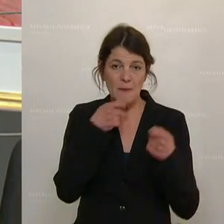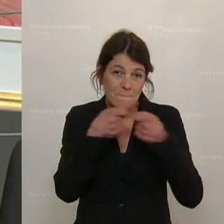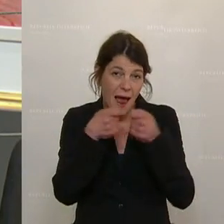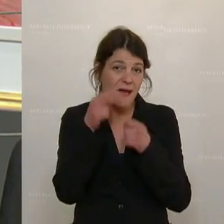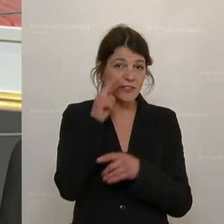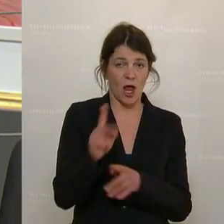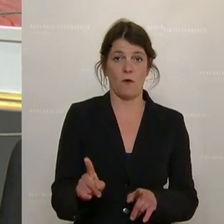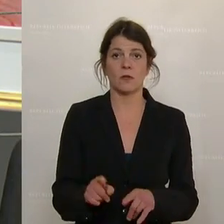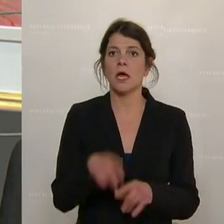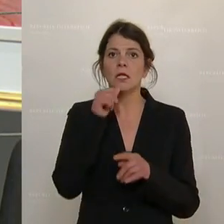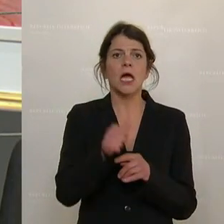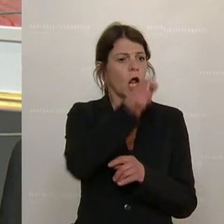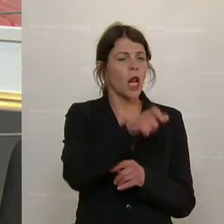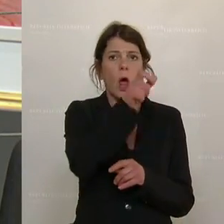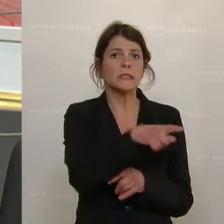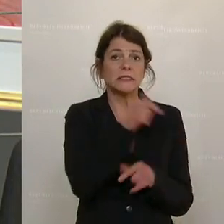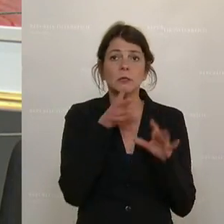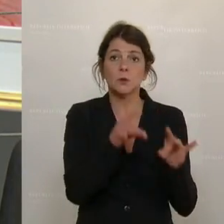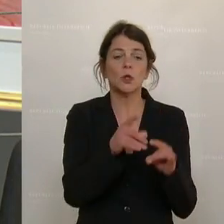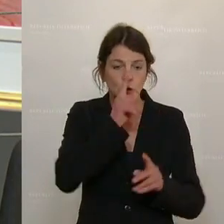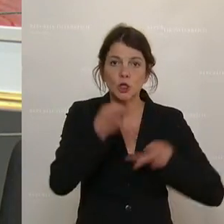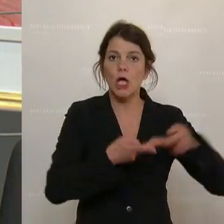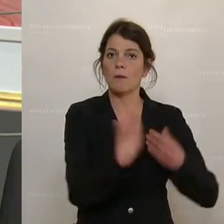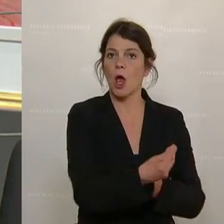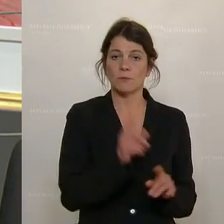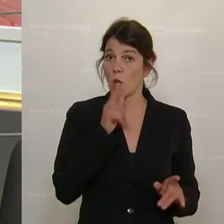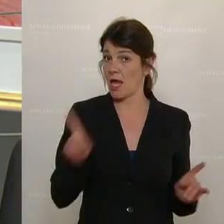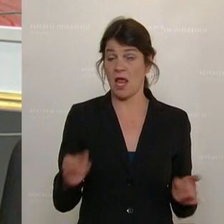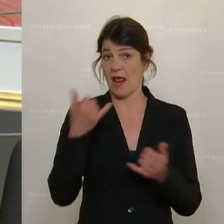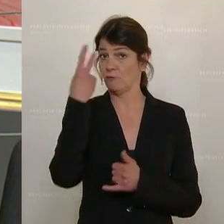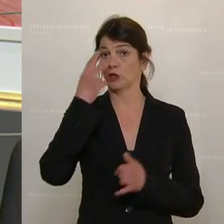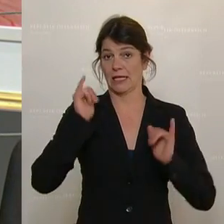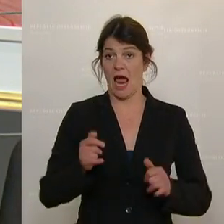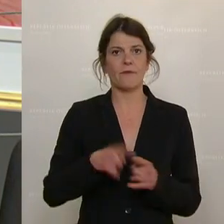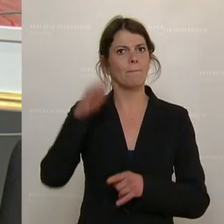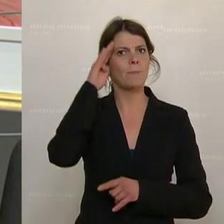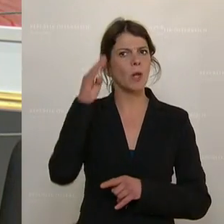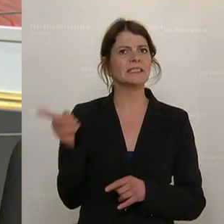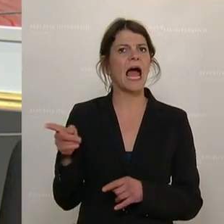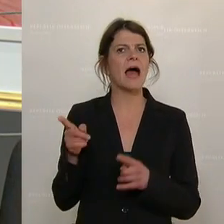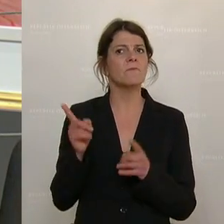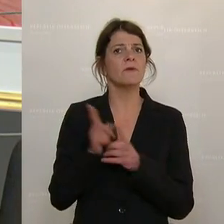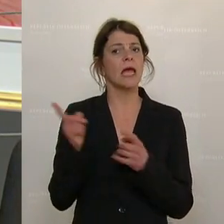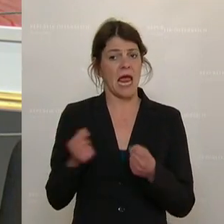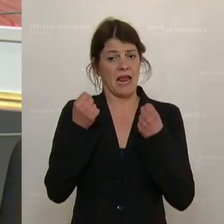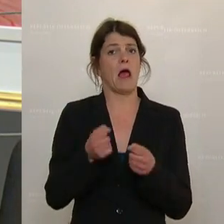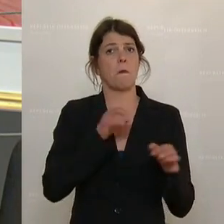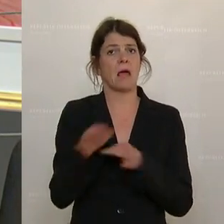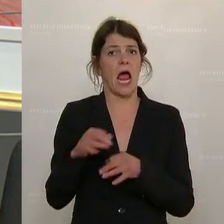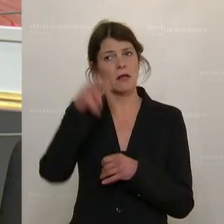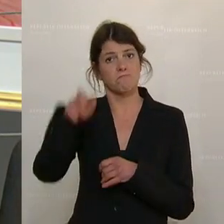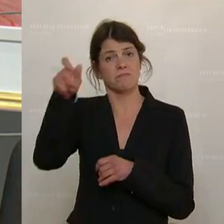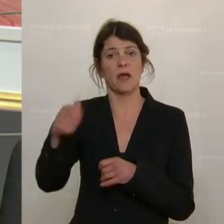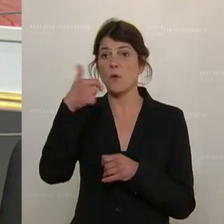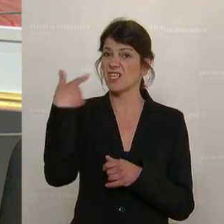Weil es wichtig ist, dass keine Unbeteiligten zu Schade kommen. Es hat jeder Verständnis dafür, wenn die Polizei einen gewaltbereiten Renidenten